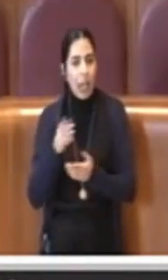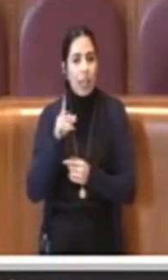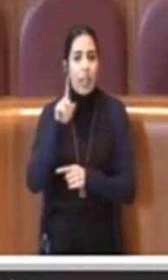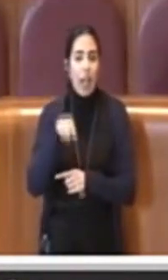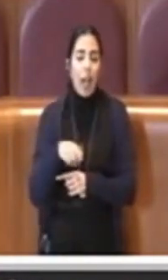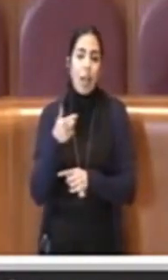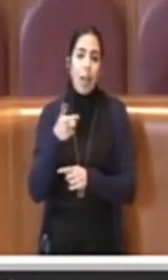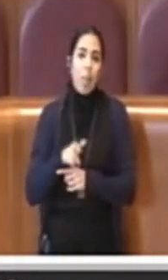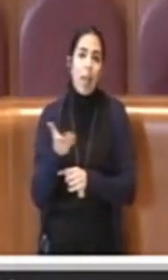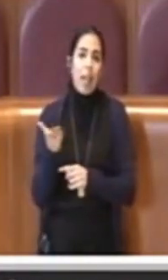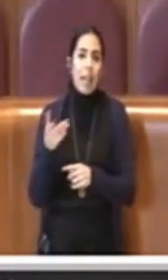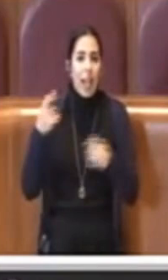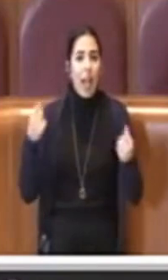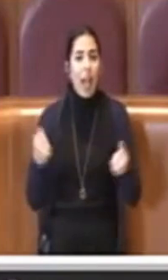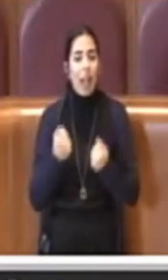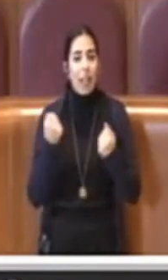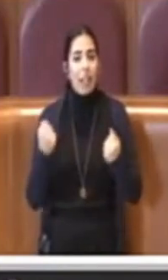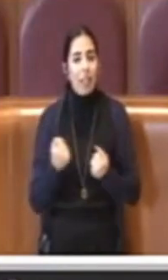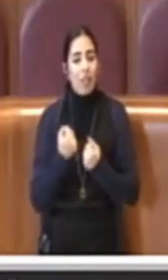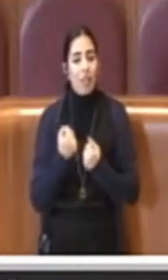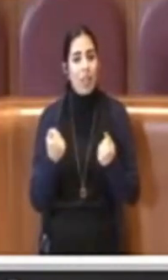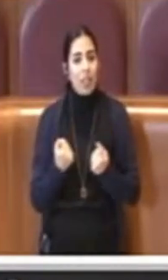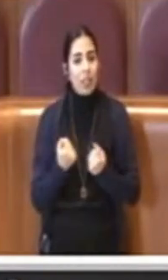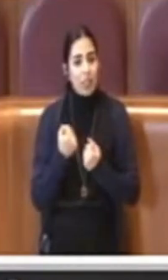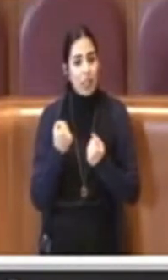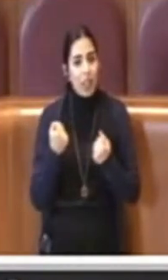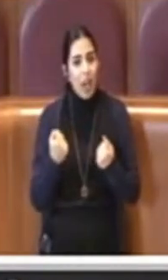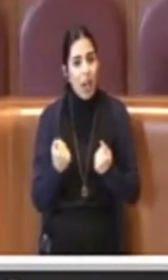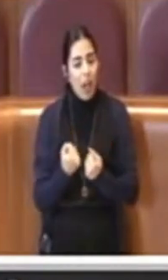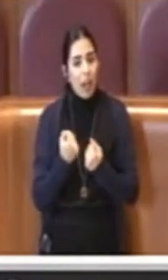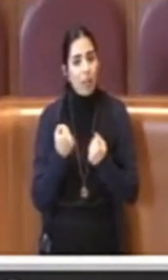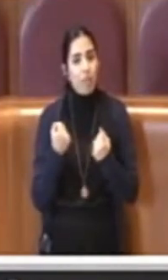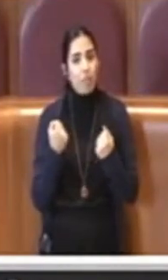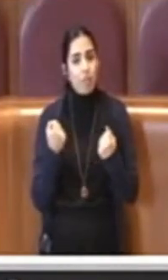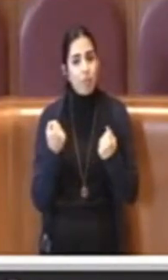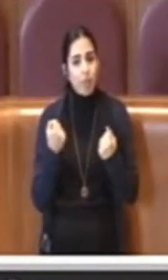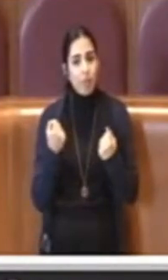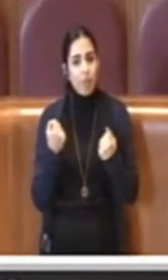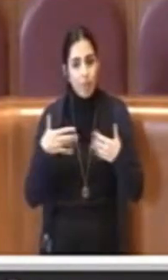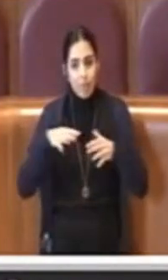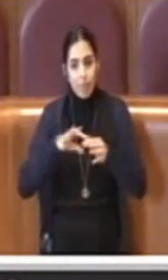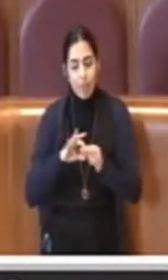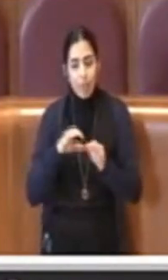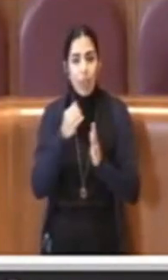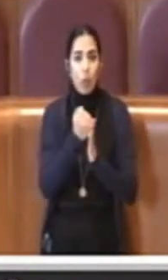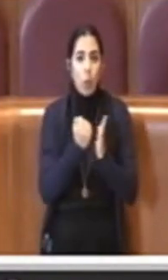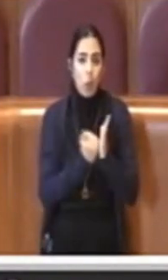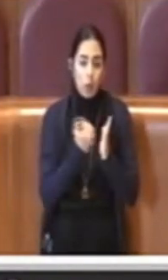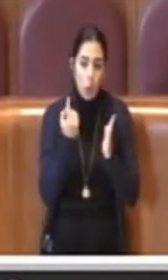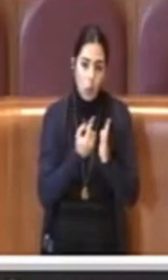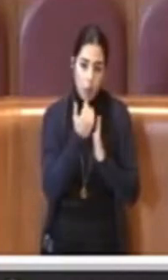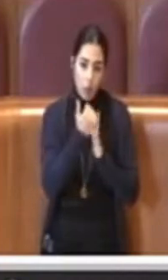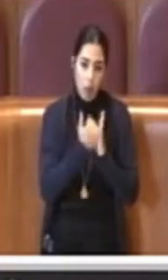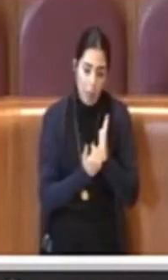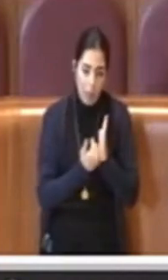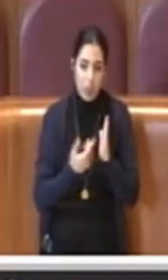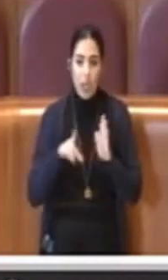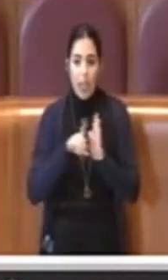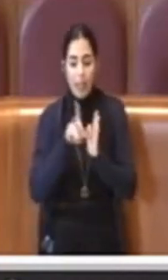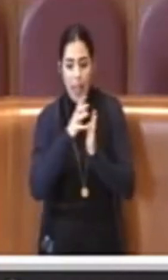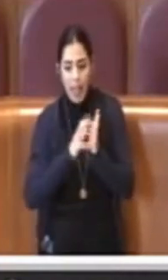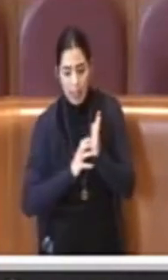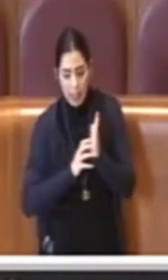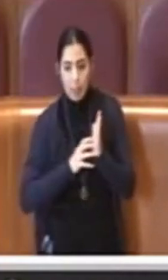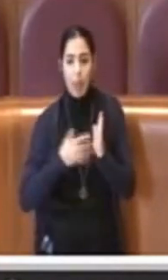'attività che poi riguarda il documento unico di programmazione, le delibere collegate, il bilancio di